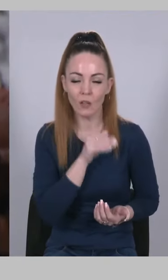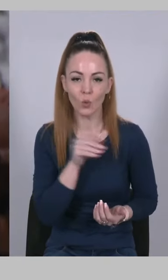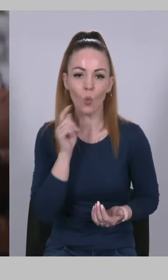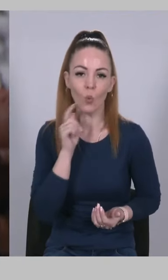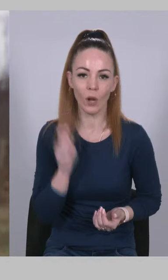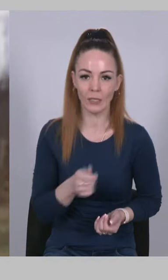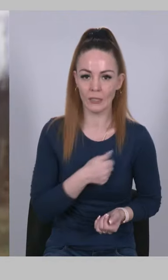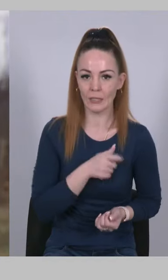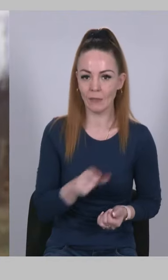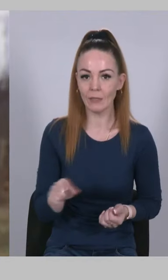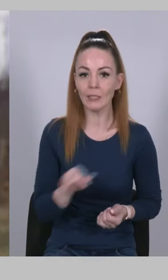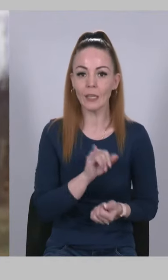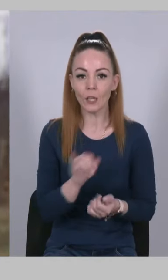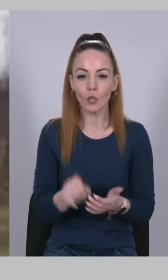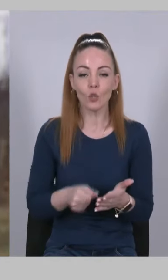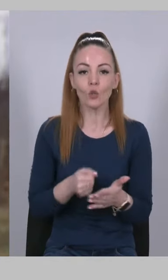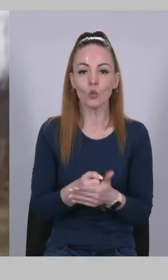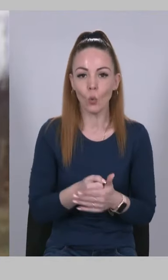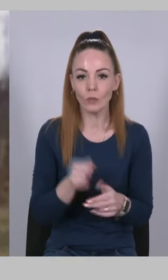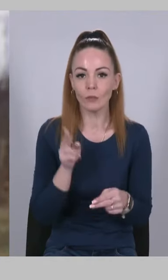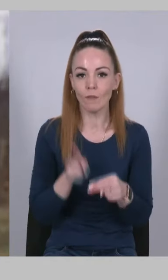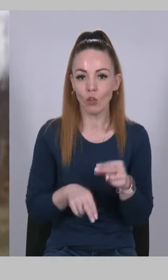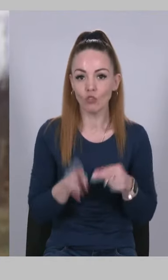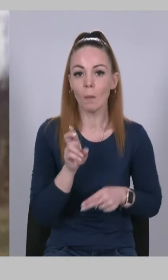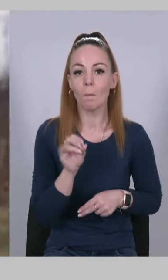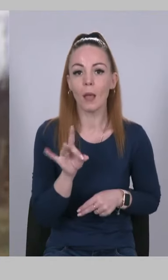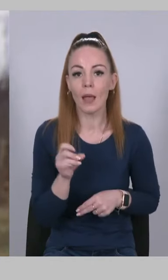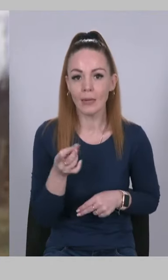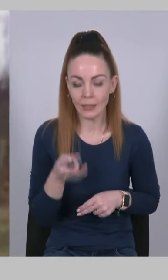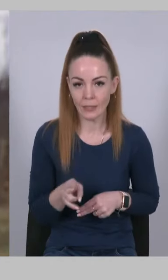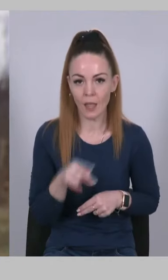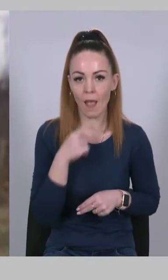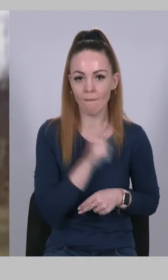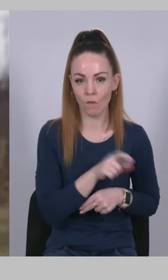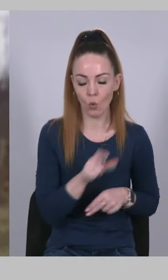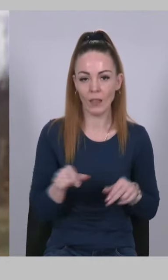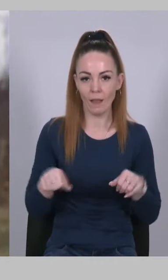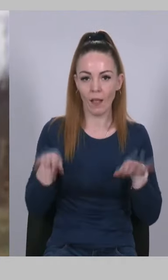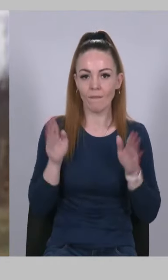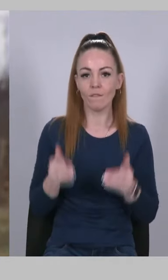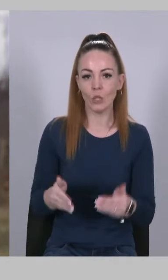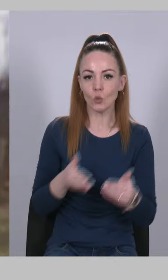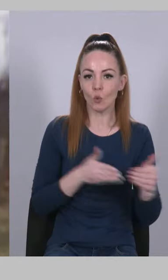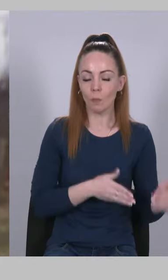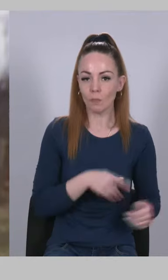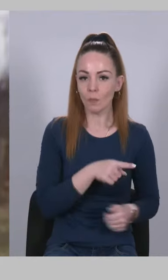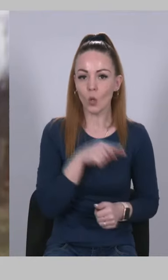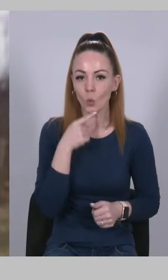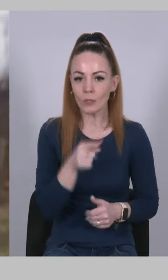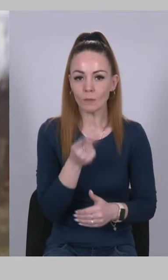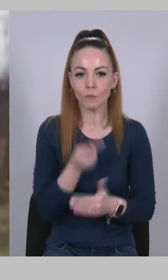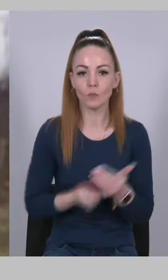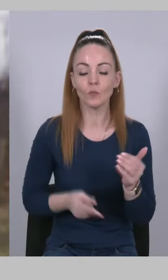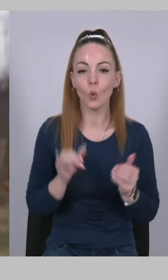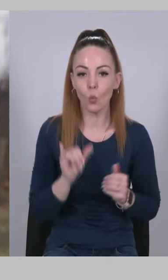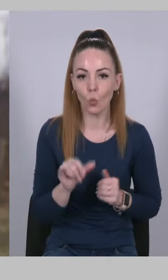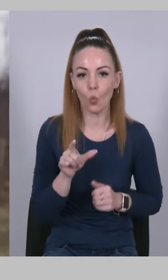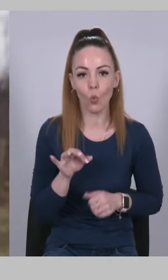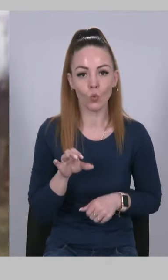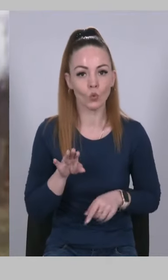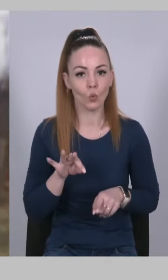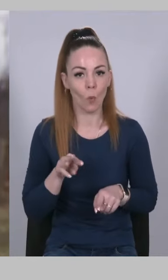і до завершення березня вони відступили. Російська поразка у Гостомелі була початком